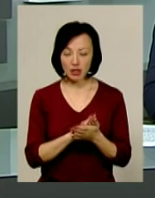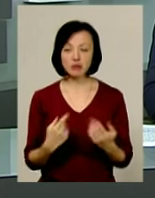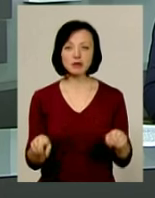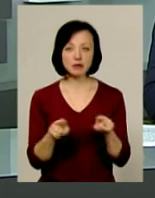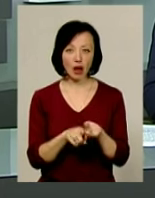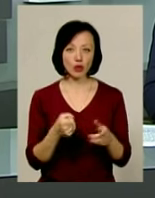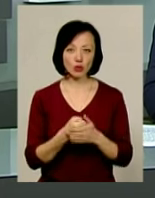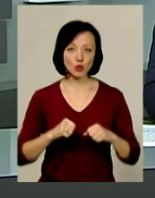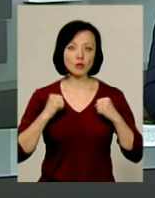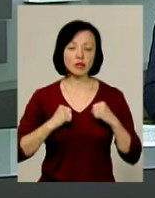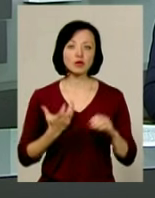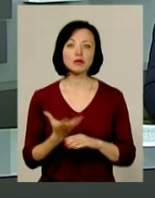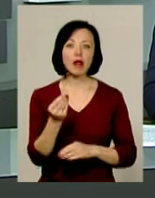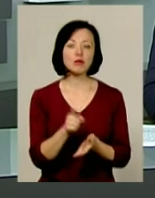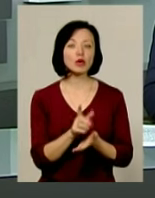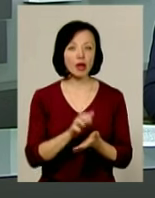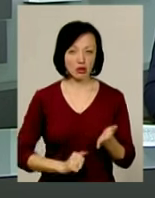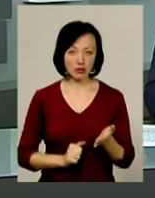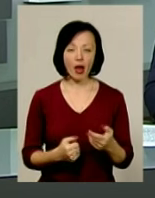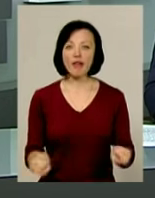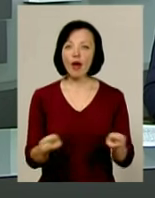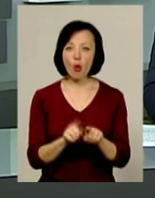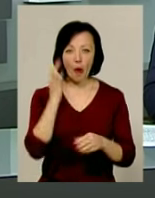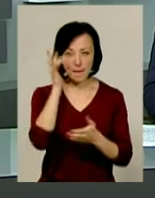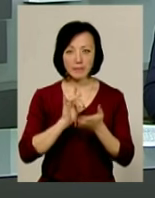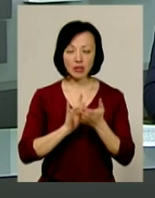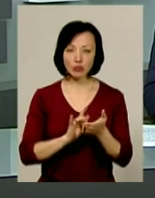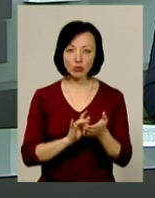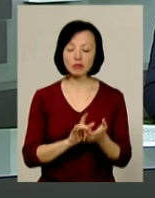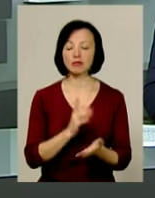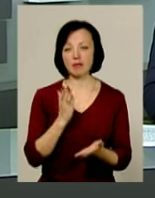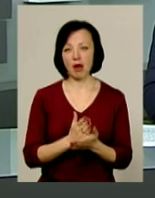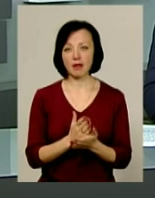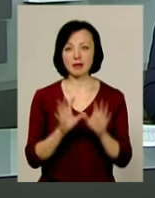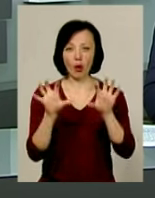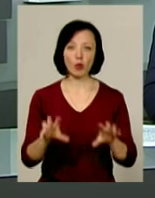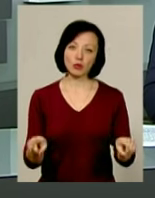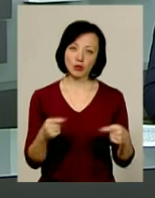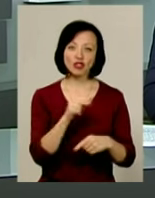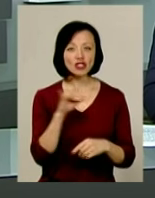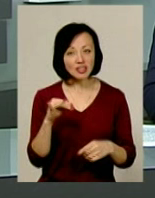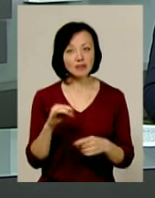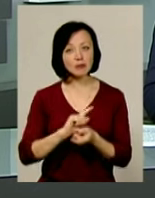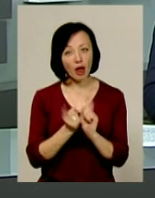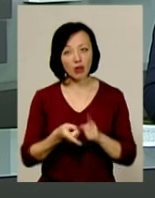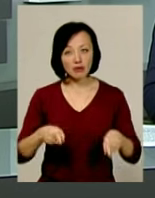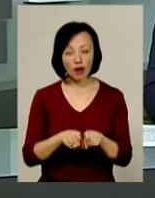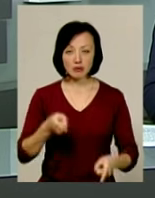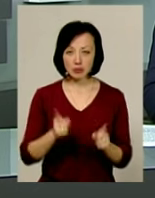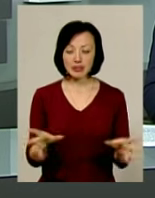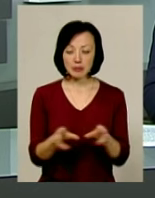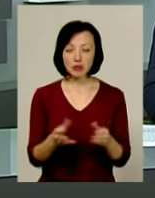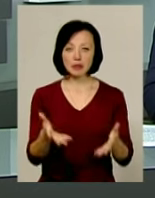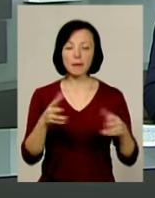а відтак і до сумлінної сплати податків. Принаймні, таку мету нібито мали законотворці. Чи стало так насправді спільно з